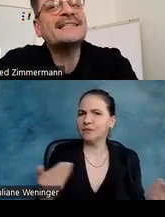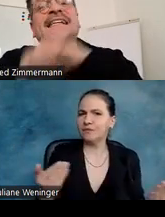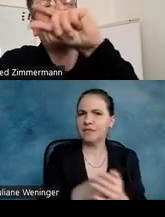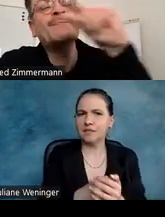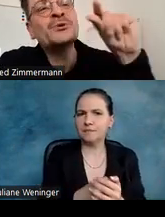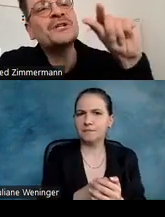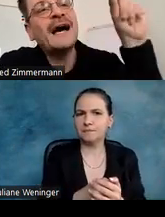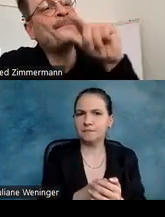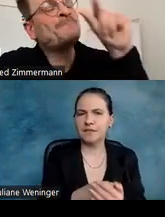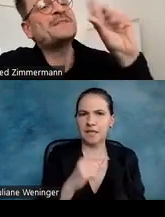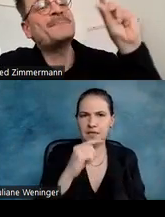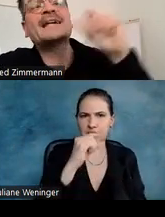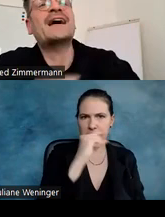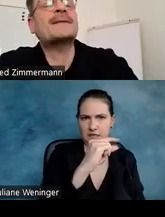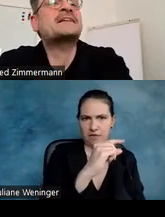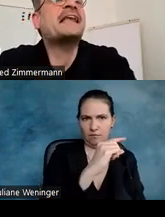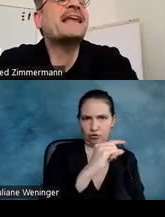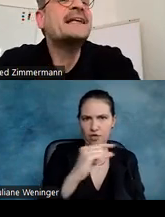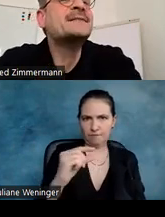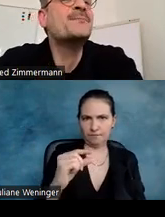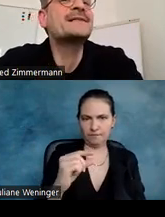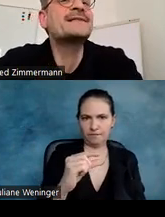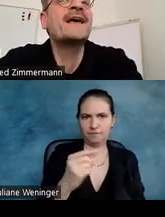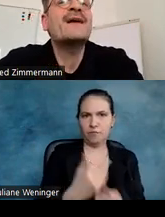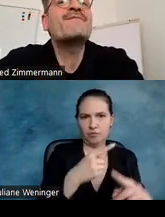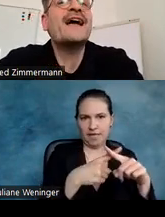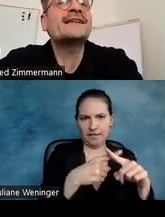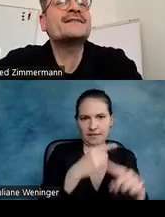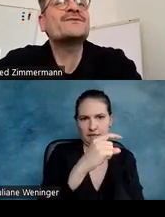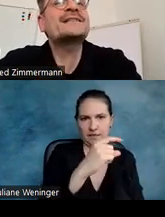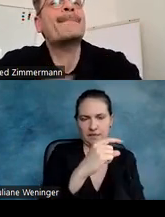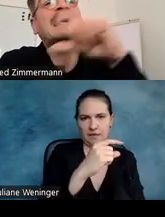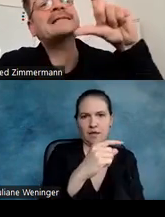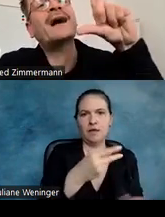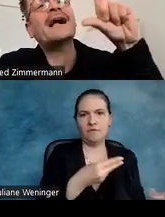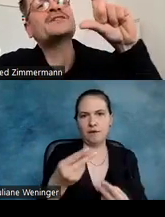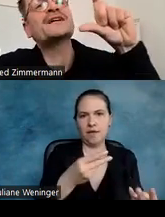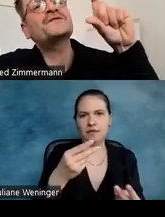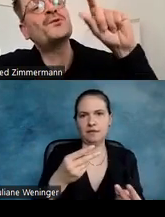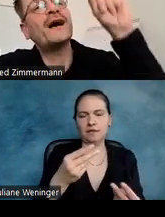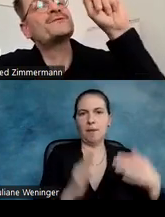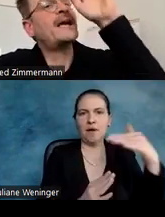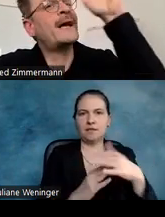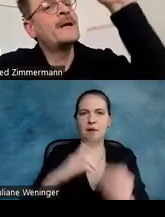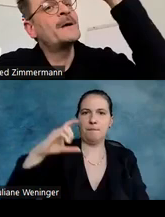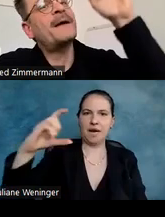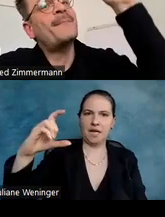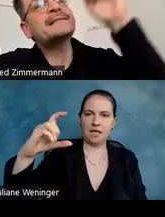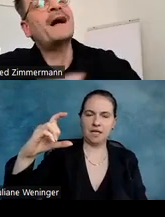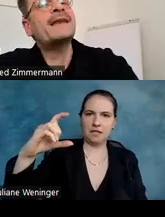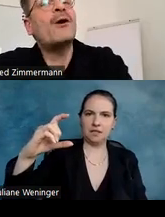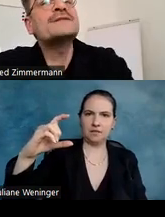quasi die kleinen Buchstaben, die man also an dem kleinen x bemisst, im Verhältnis zu dieser maximalen Schrifthöhe, also der